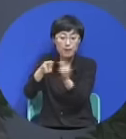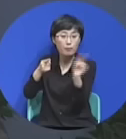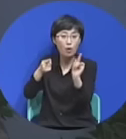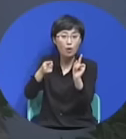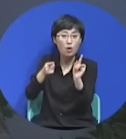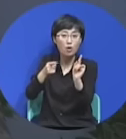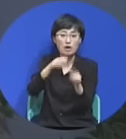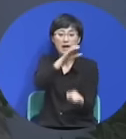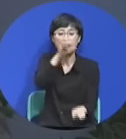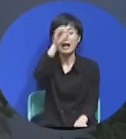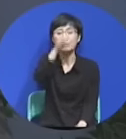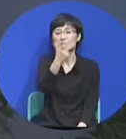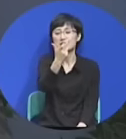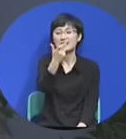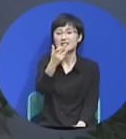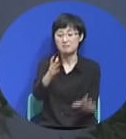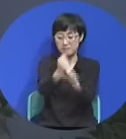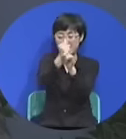여러분